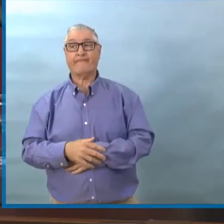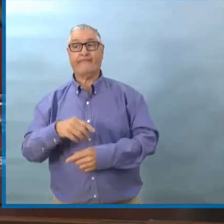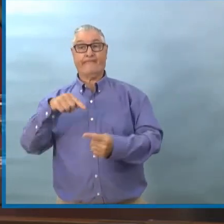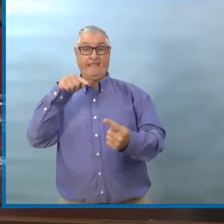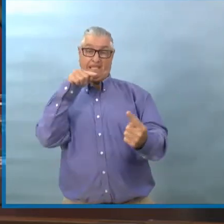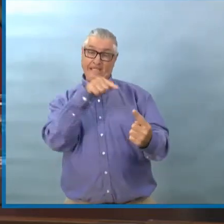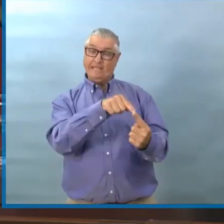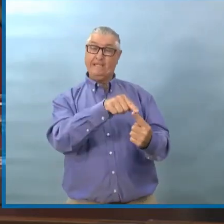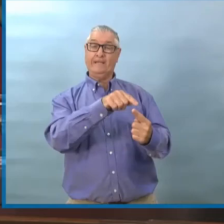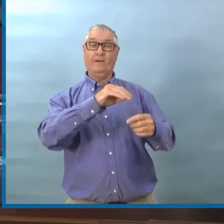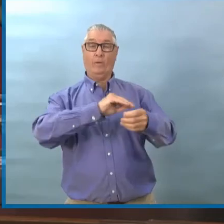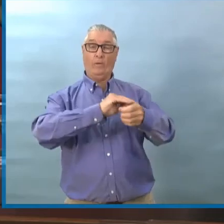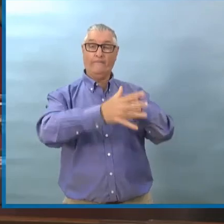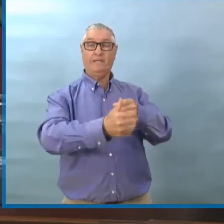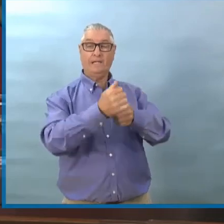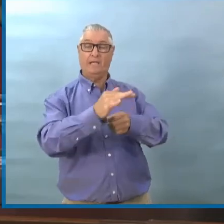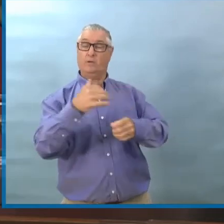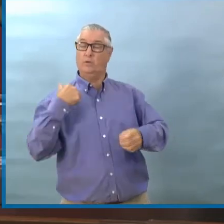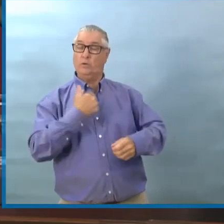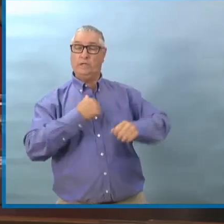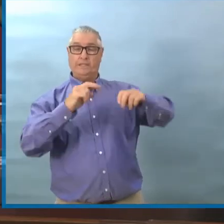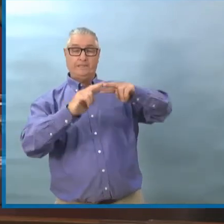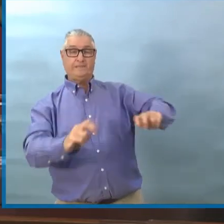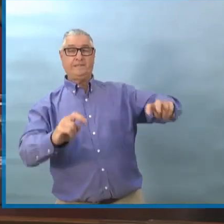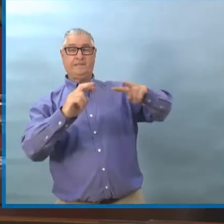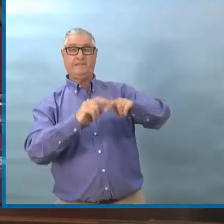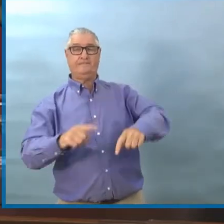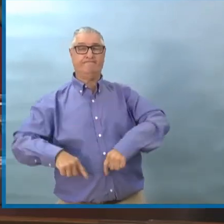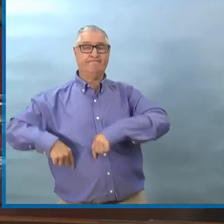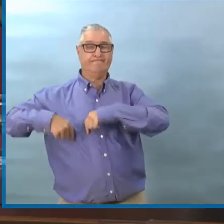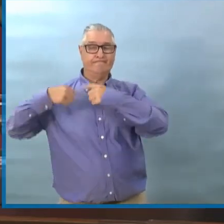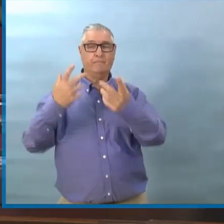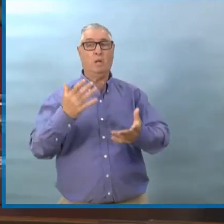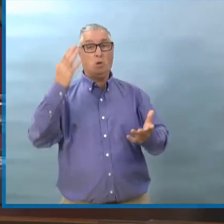'intérieur, c'est là où se trouve le plus de risques de transmission de ce virus.